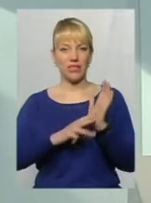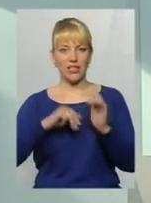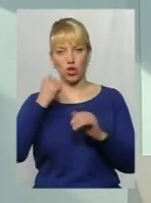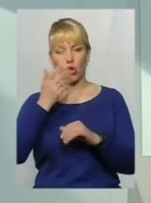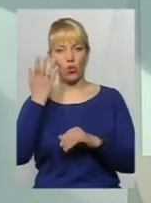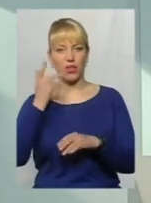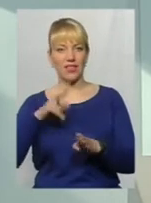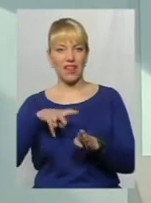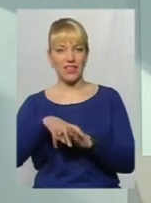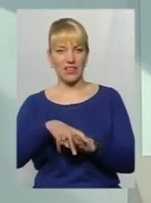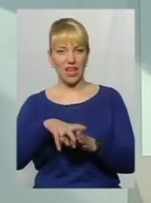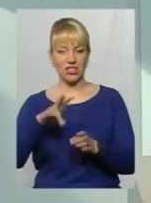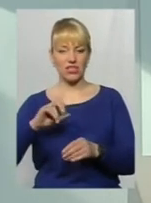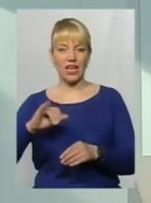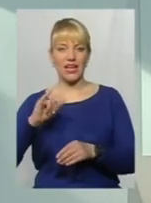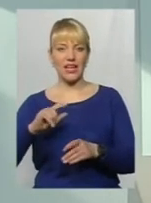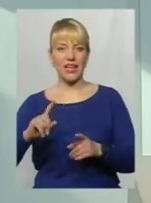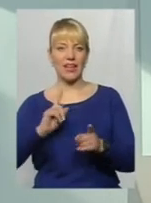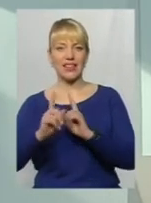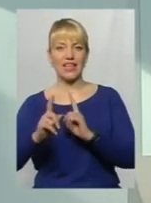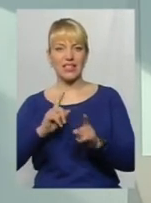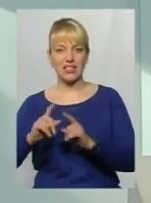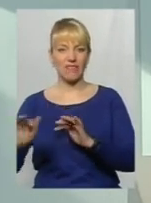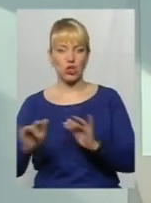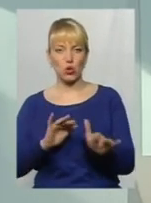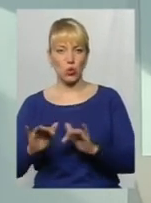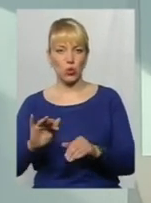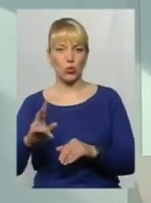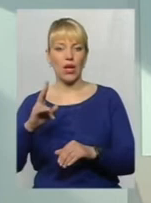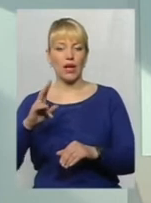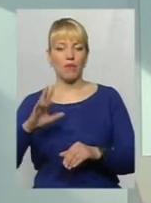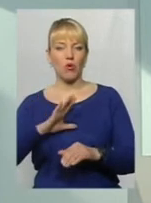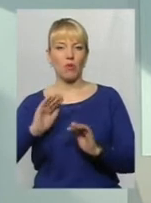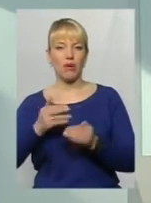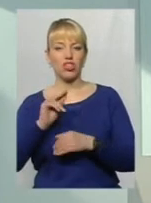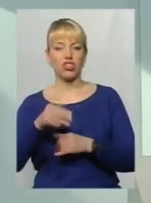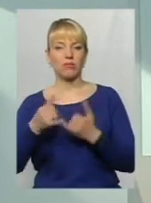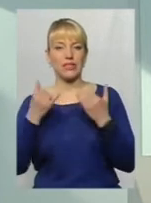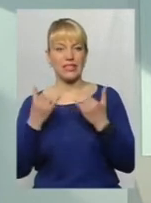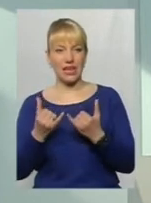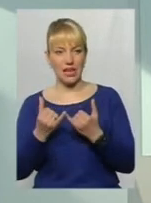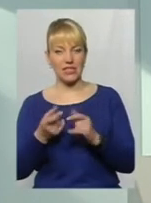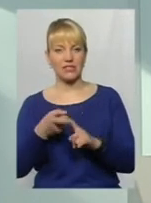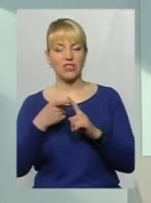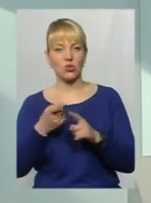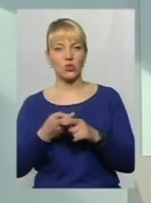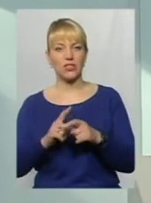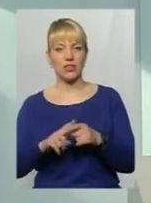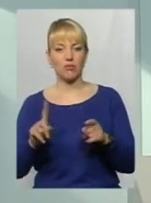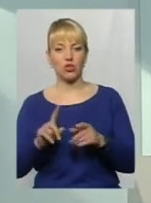навантаженість на них і інтенсивність руху в місті Хмельницькому була значно менша, ніж зараз. У зв'язку з тим, що